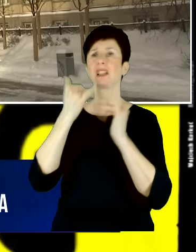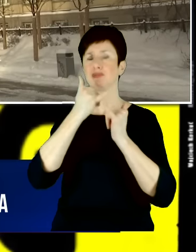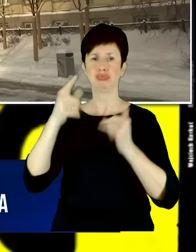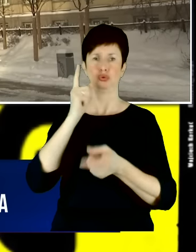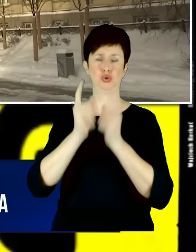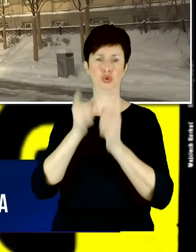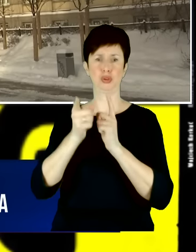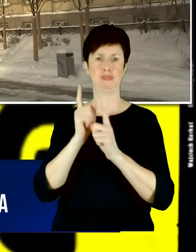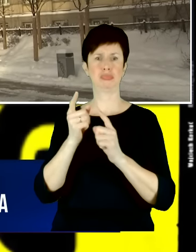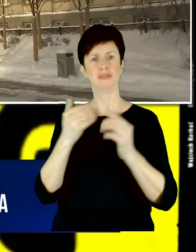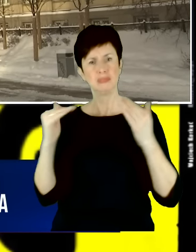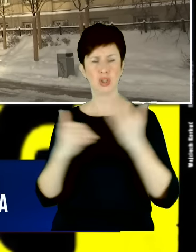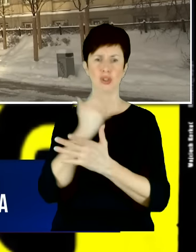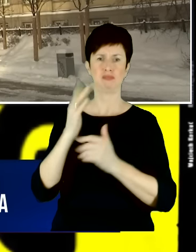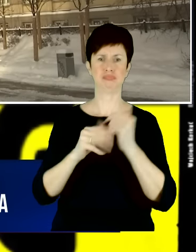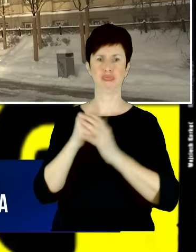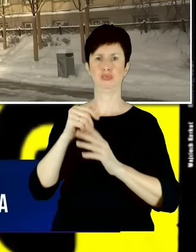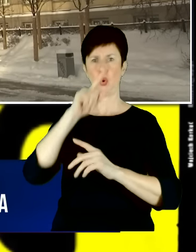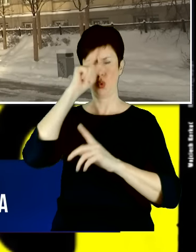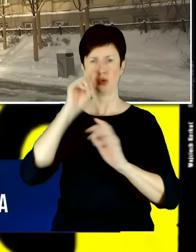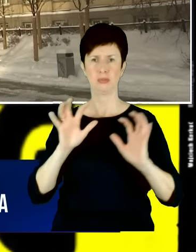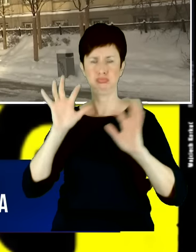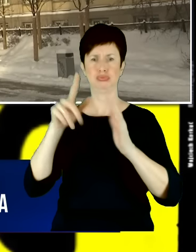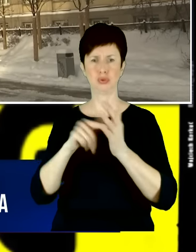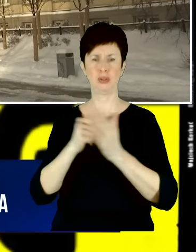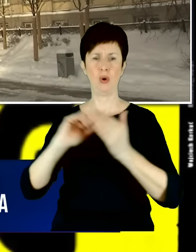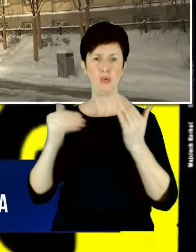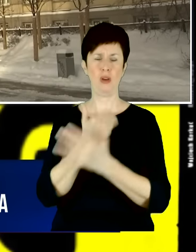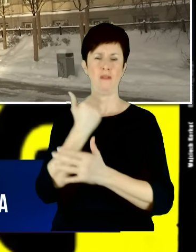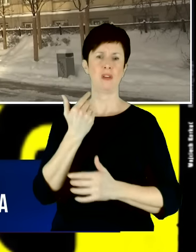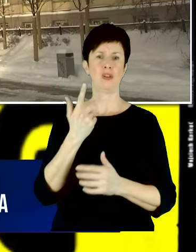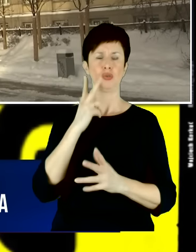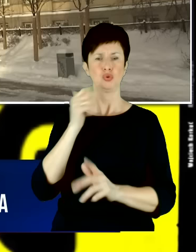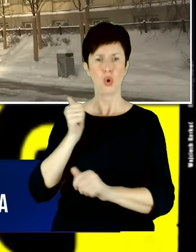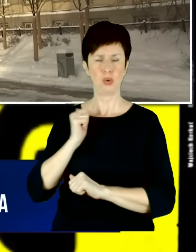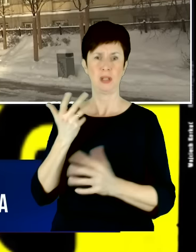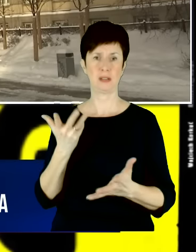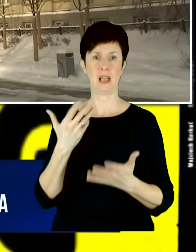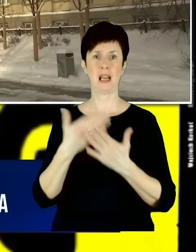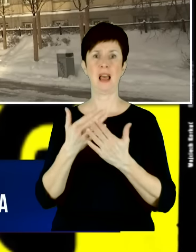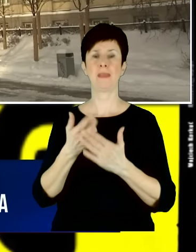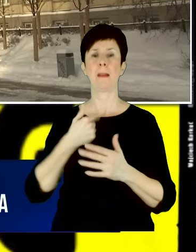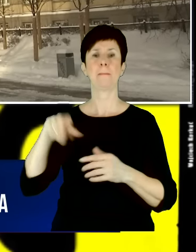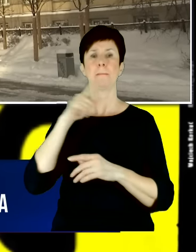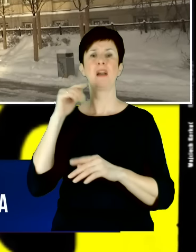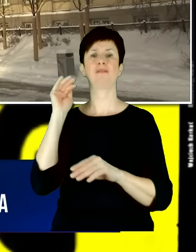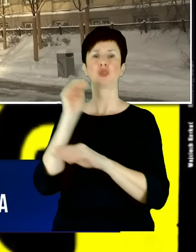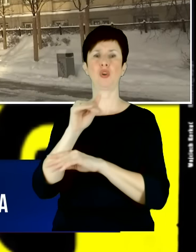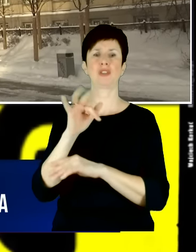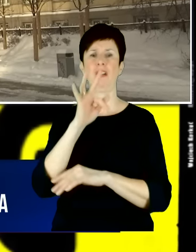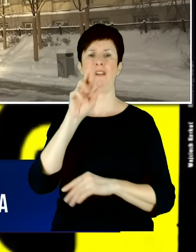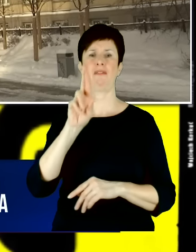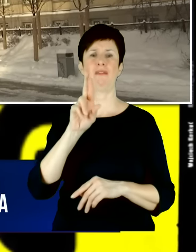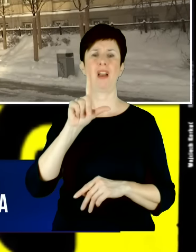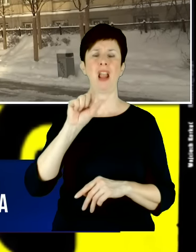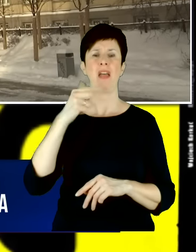chodzi o armię, jest bardzo duży. I my, jako kraje przede wszystkim wschodniej flanki NATO, musimy sami się zbroić,